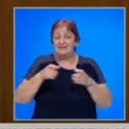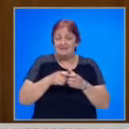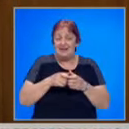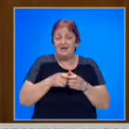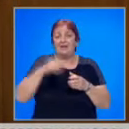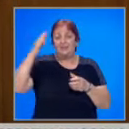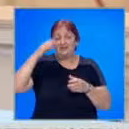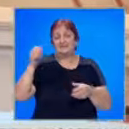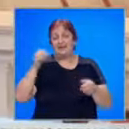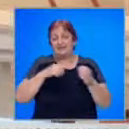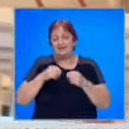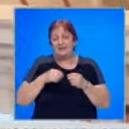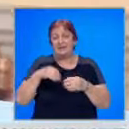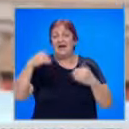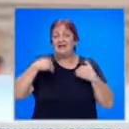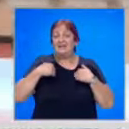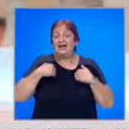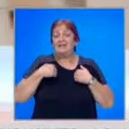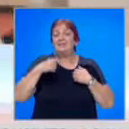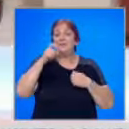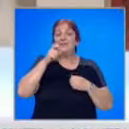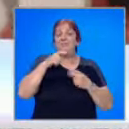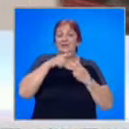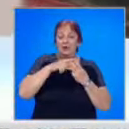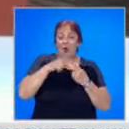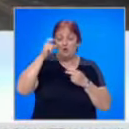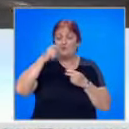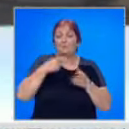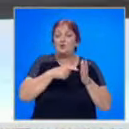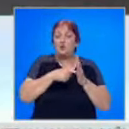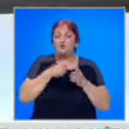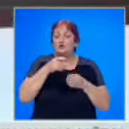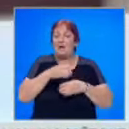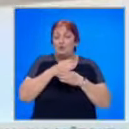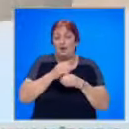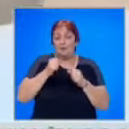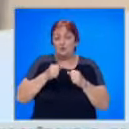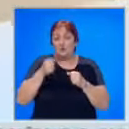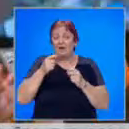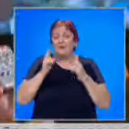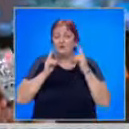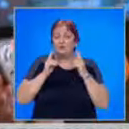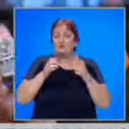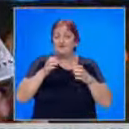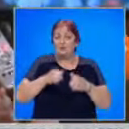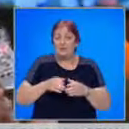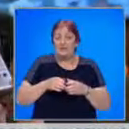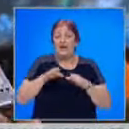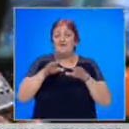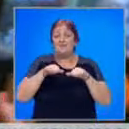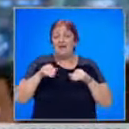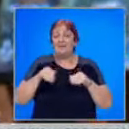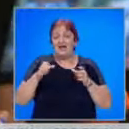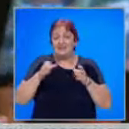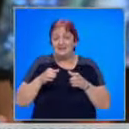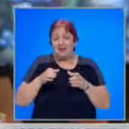на Министерски съвет. Кандидатът за премиер Пламен Николов отново по Сочи, чия подкрепа очакват при гласуването на кабинета в пленарната